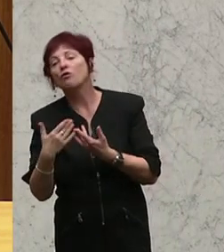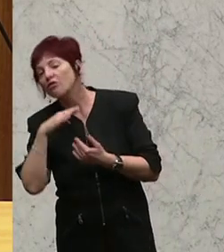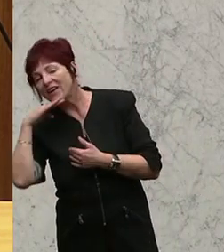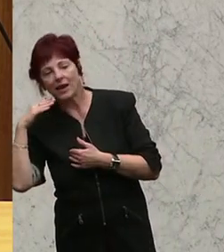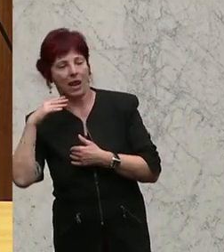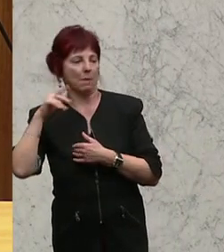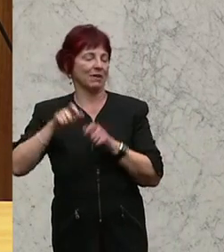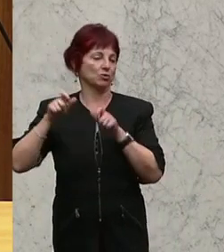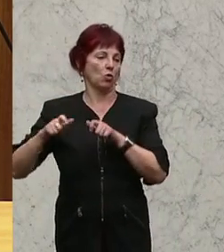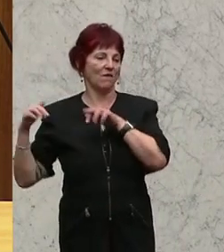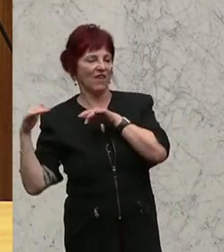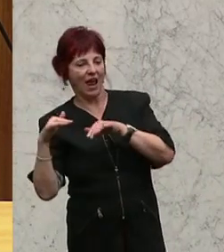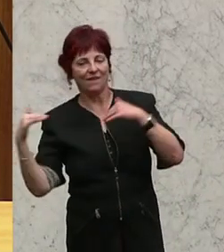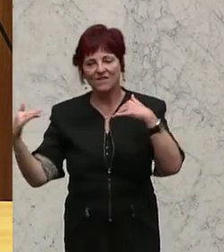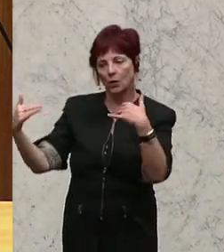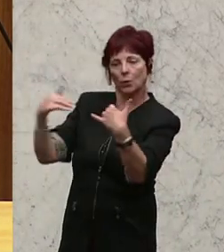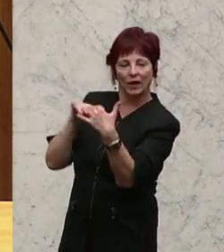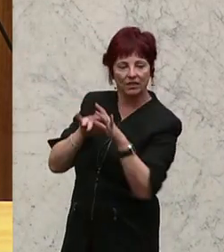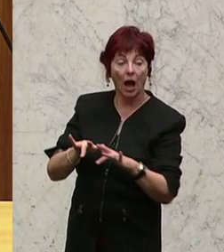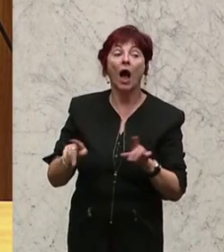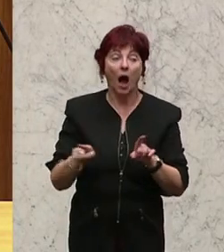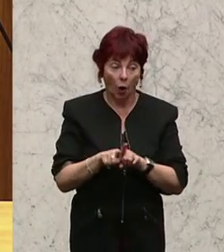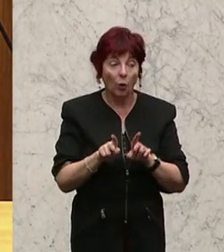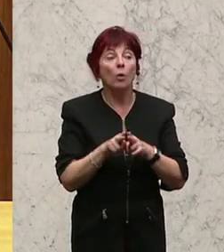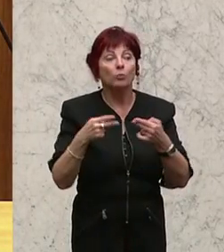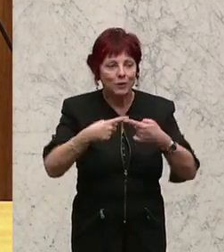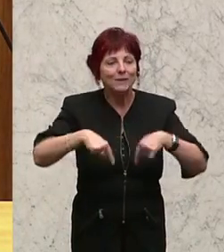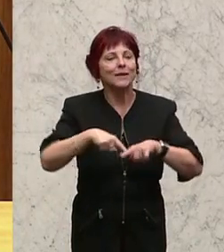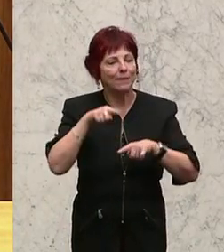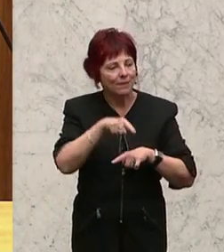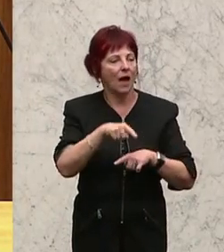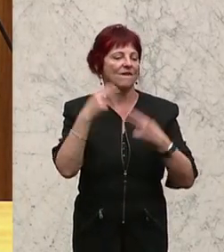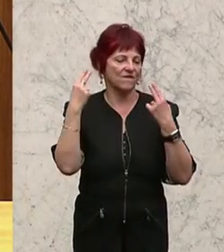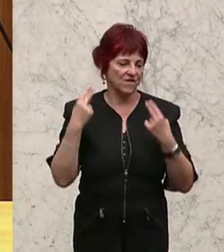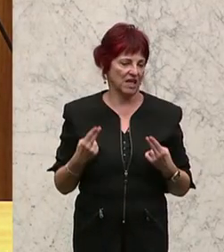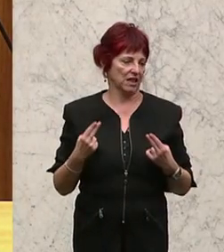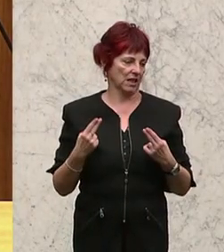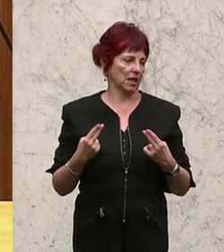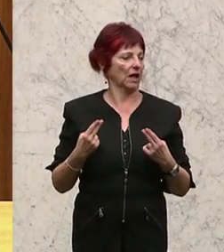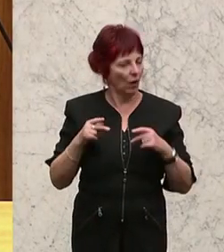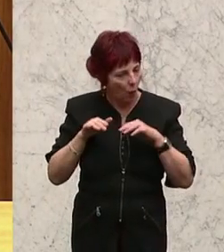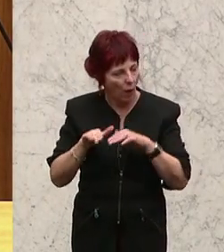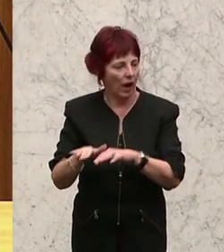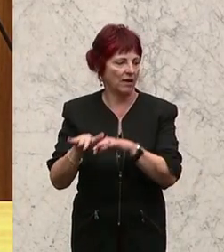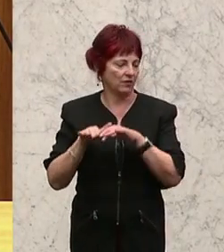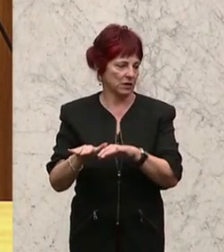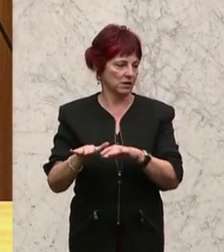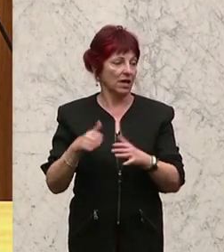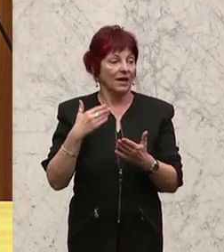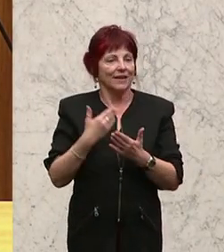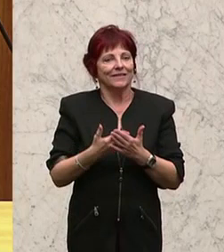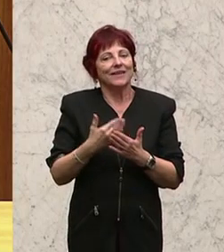Die spielen nämlich auch noch eine ganz wesentliche Rolle. Und daher ist eben diese Zerklüftung so ganz